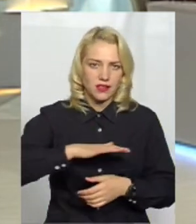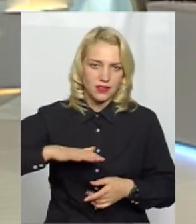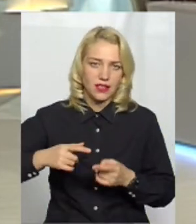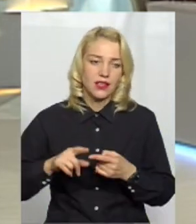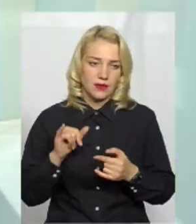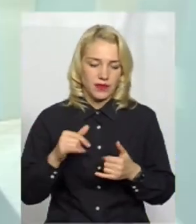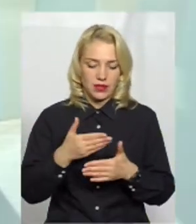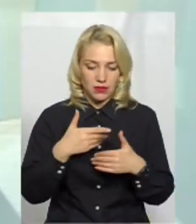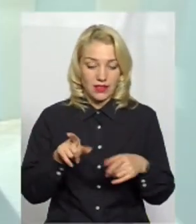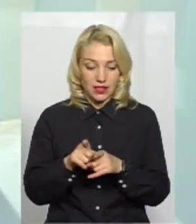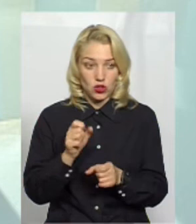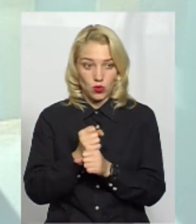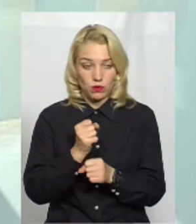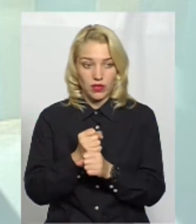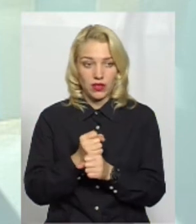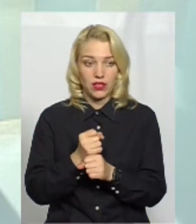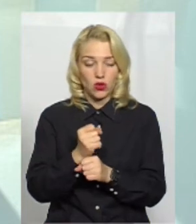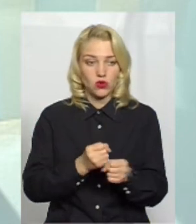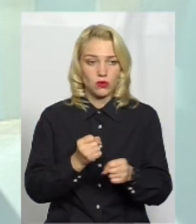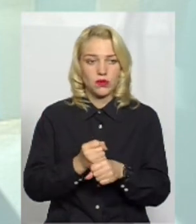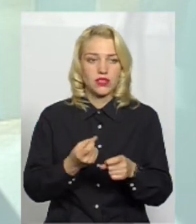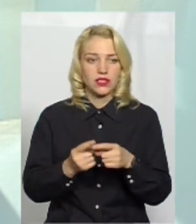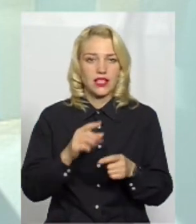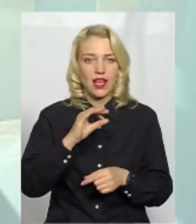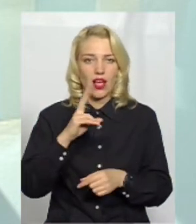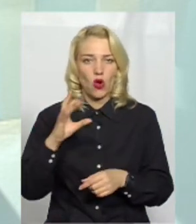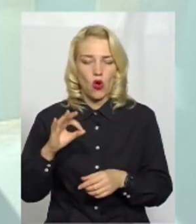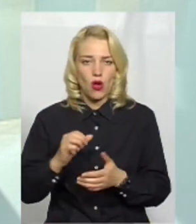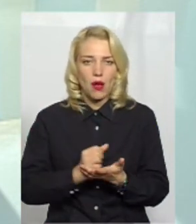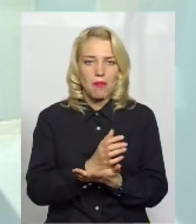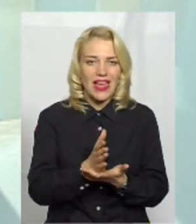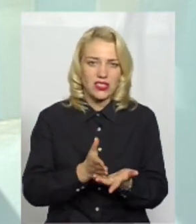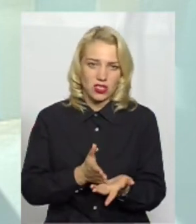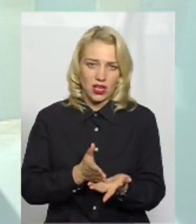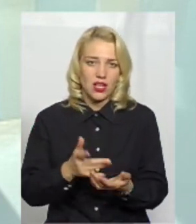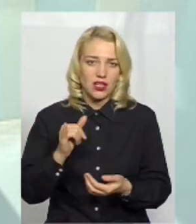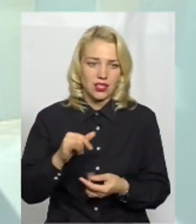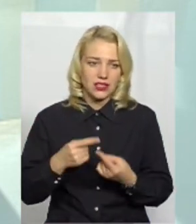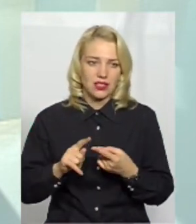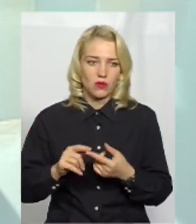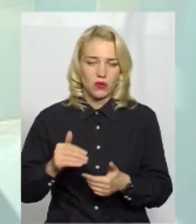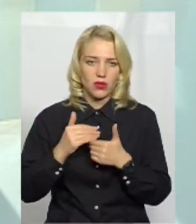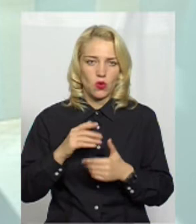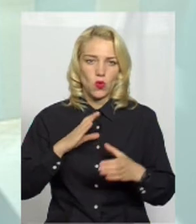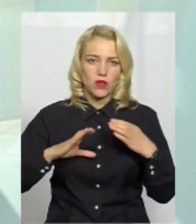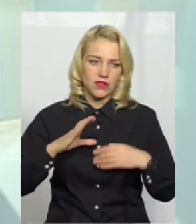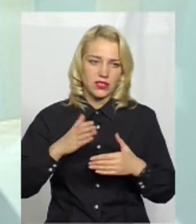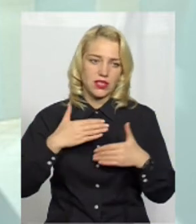говориться. Тому ми теж розробили цю екомережу, нам допомогли в цьому університет наш,